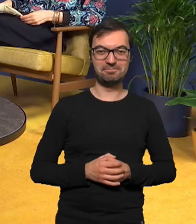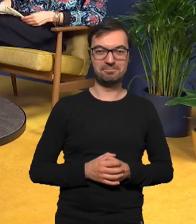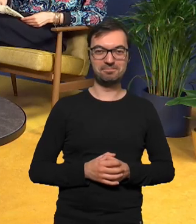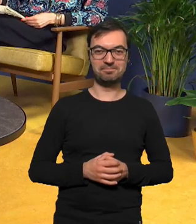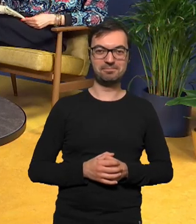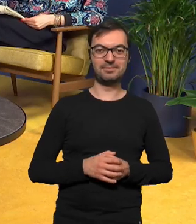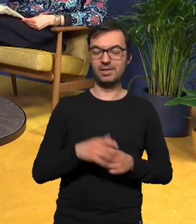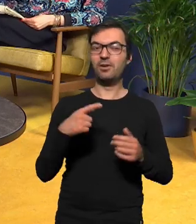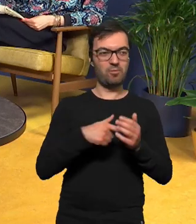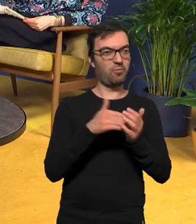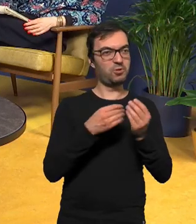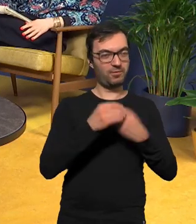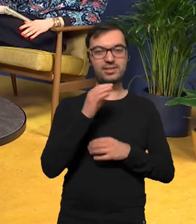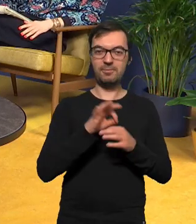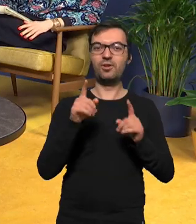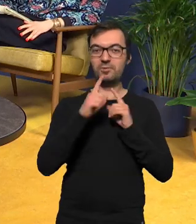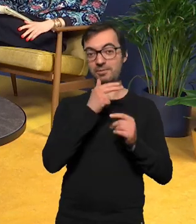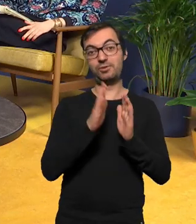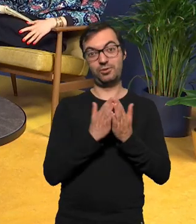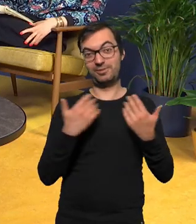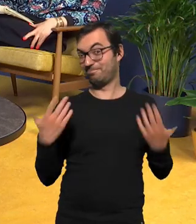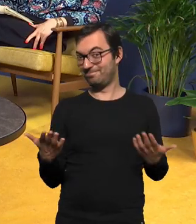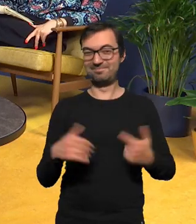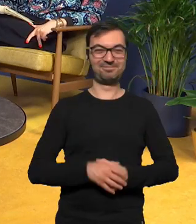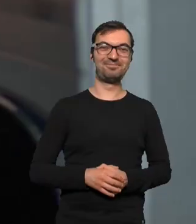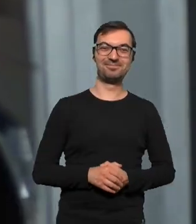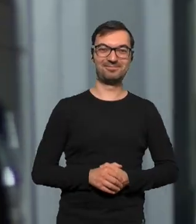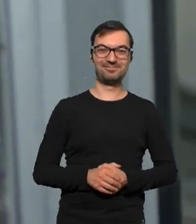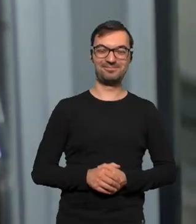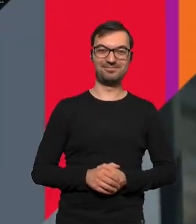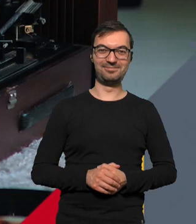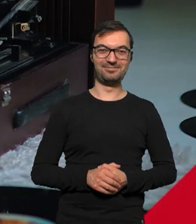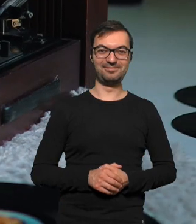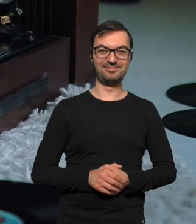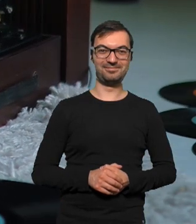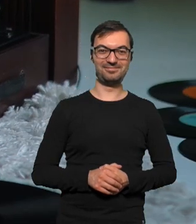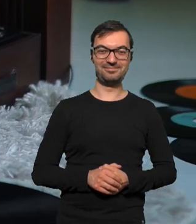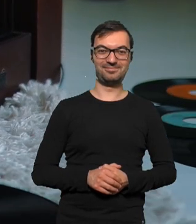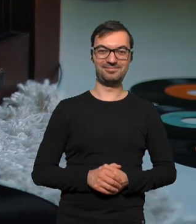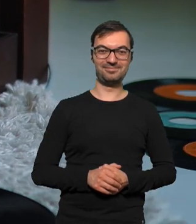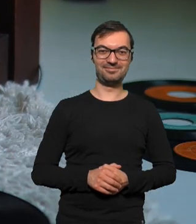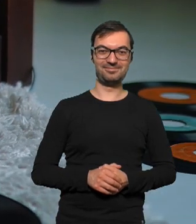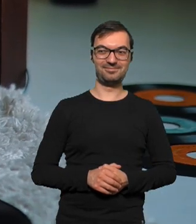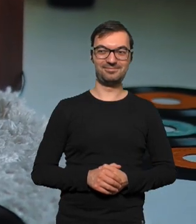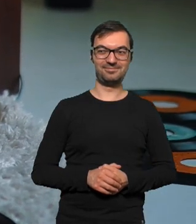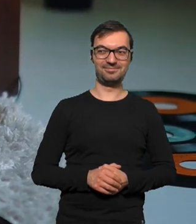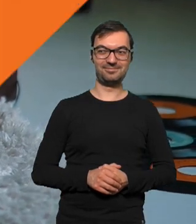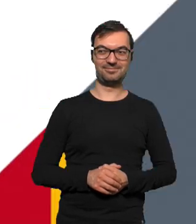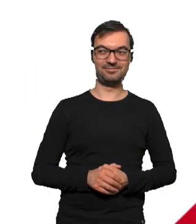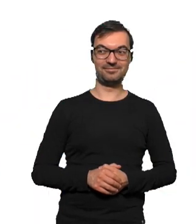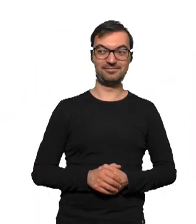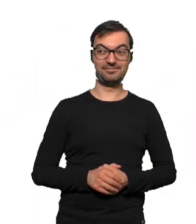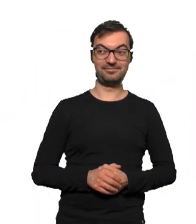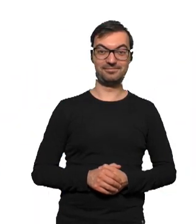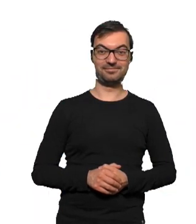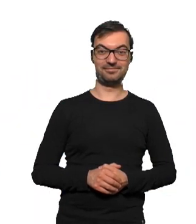dziękuję nie mam potrzeba rozmowa będzie o książkach Dla tych którzy chcą więcej za udział w spotkaniu dziękuję M